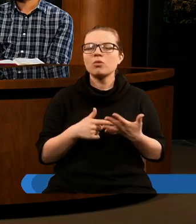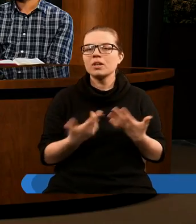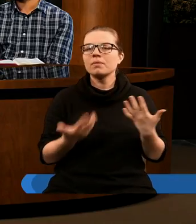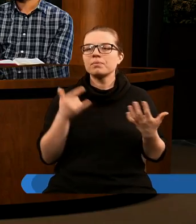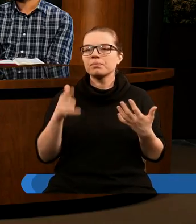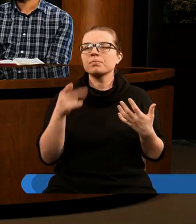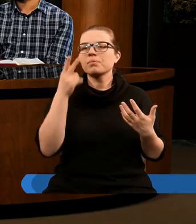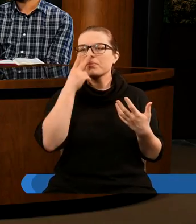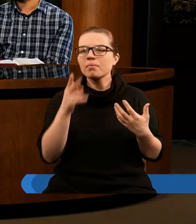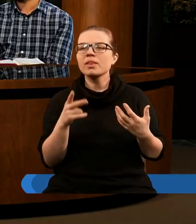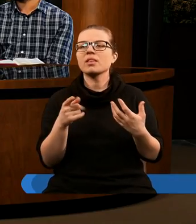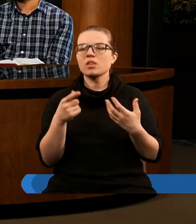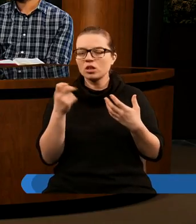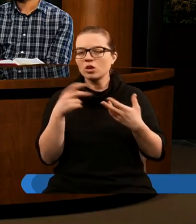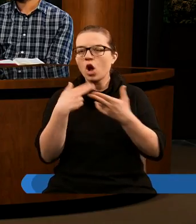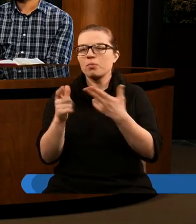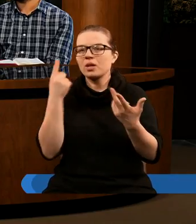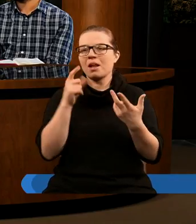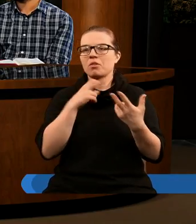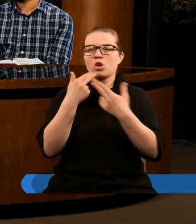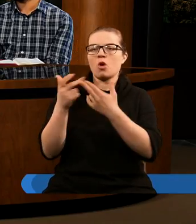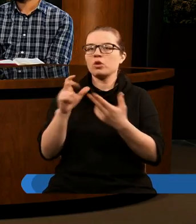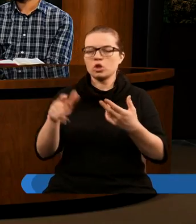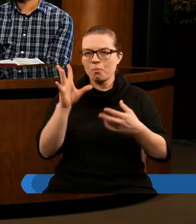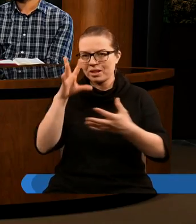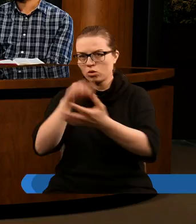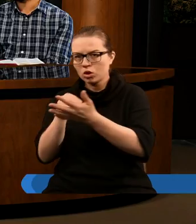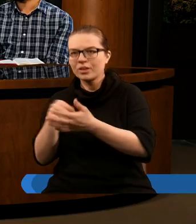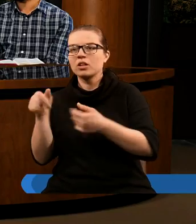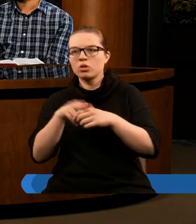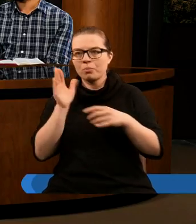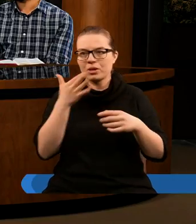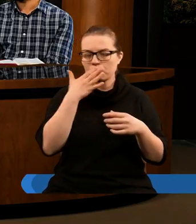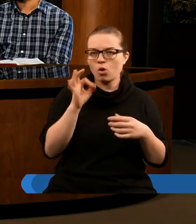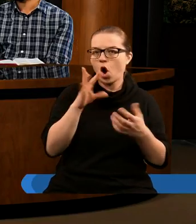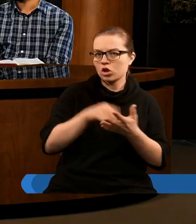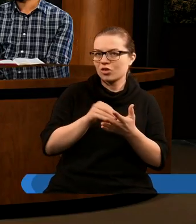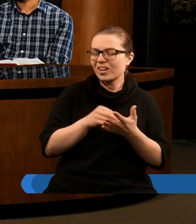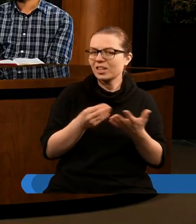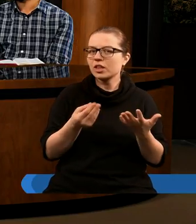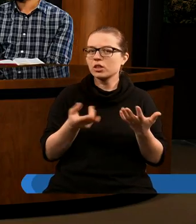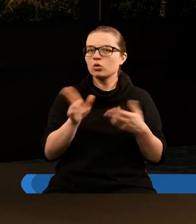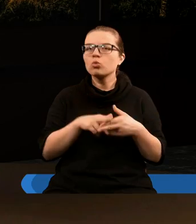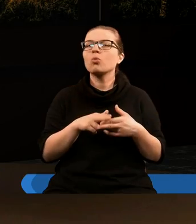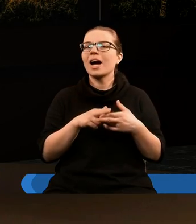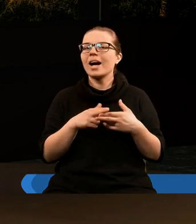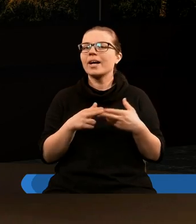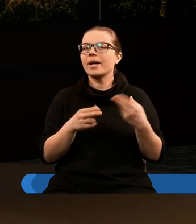i zawsze się zastanawiam, co im odpowiem, czy to będą doświadczenia, czy będę mówił o doświadczeniach, które,